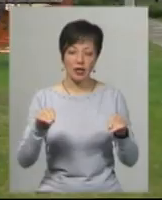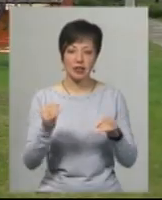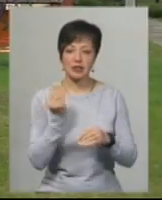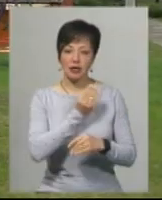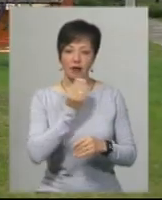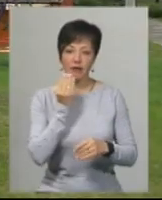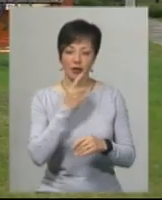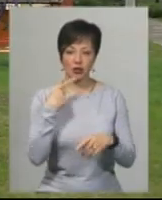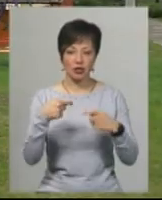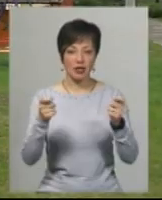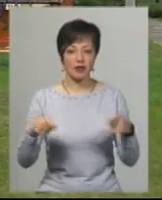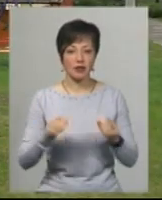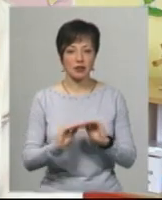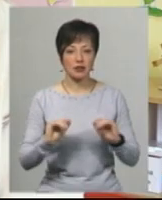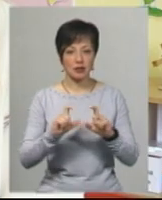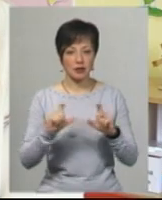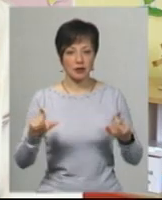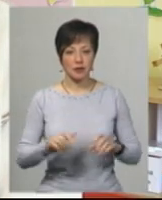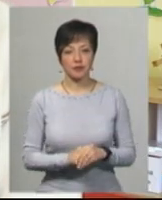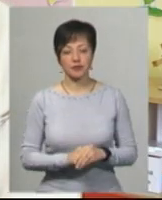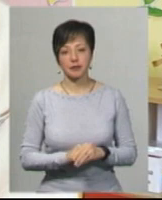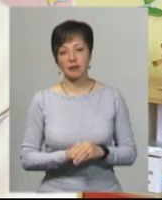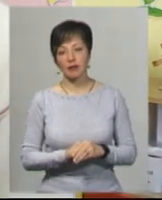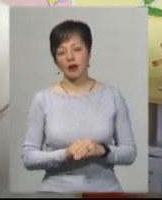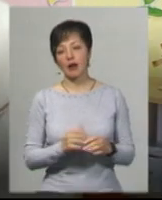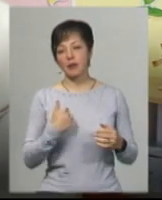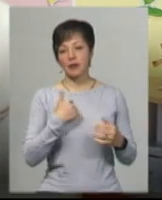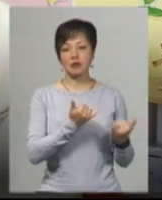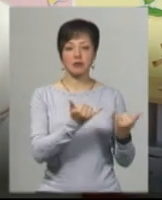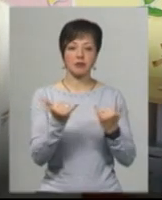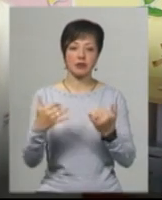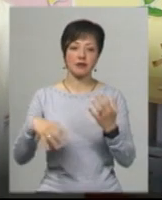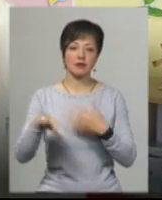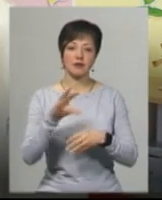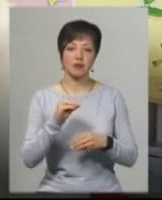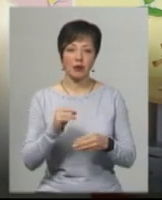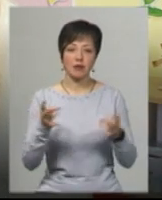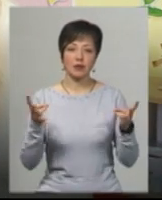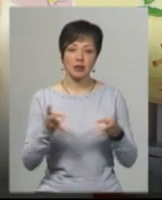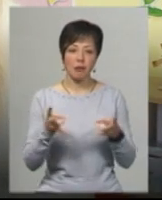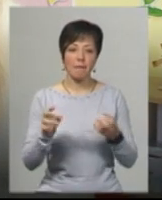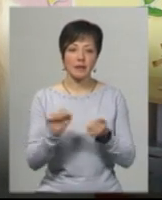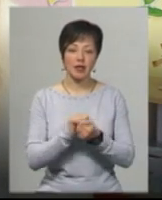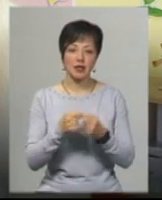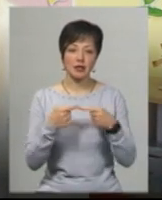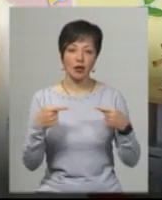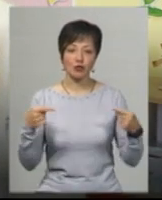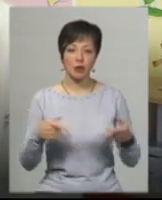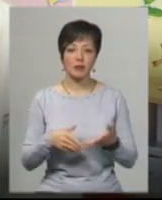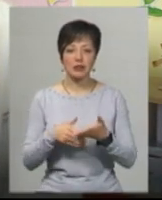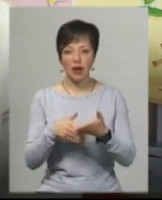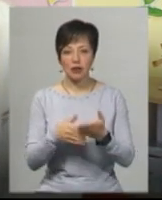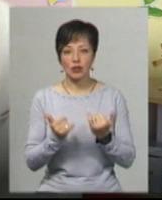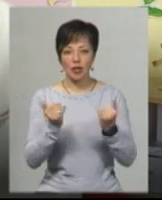завідувачка дошкільним закладом Ольга Дзядзін. Забезпечені усіма потрібними матеріалами і засобами захисту